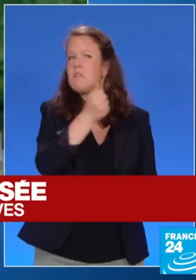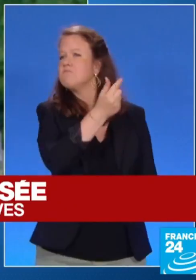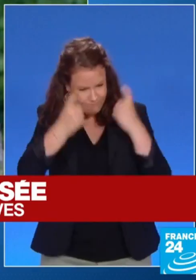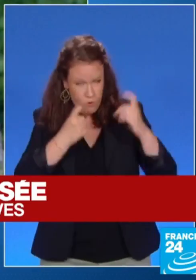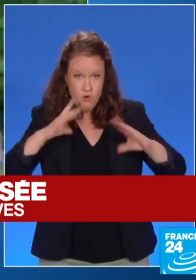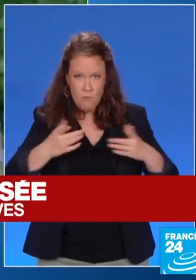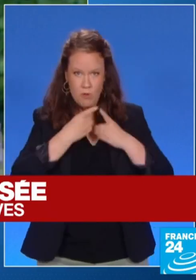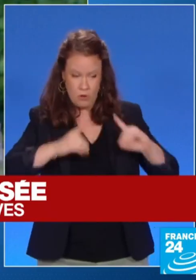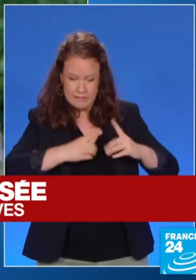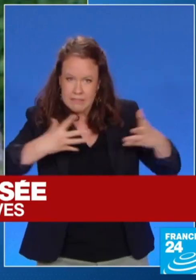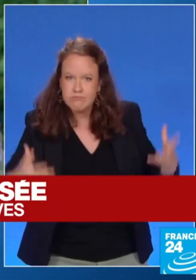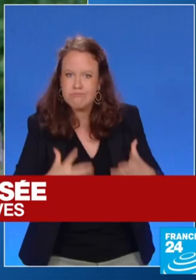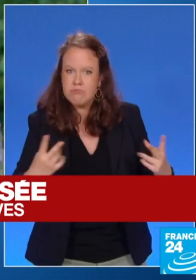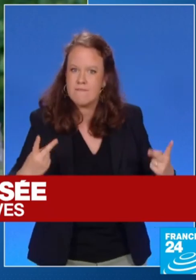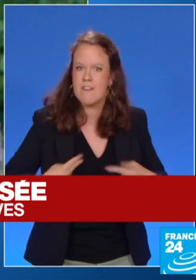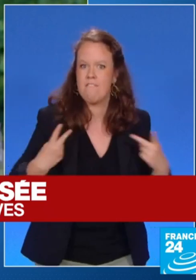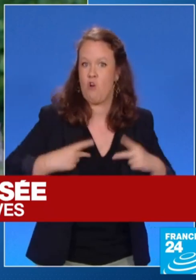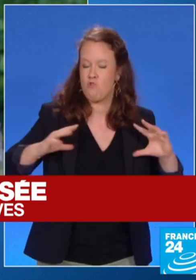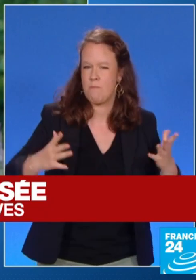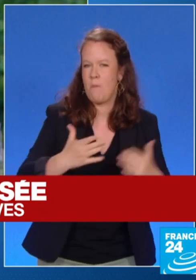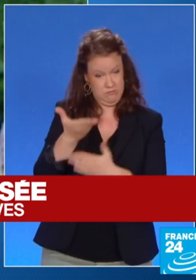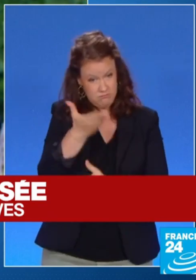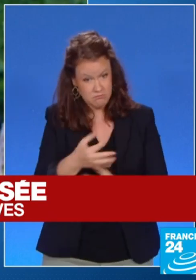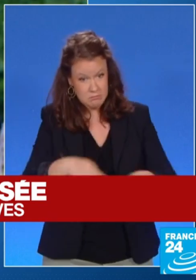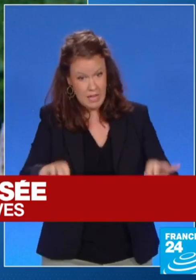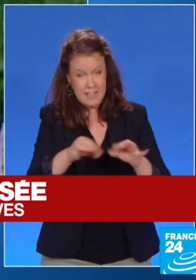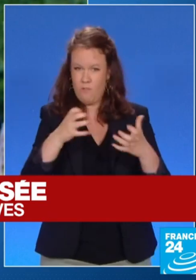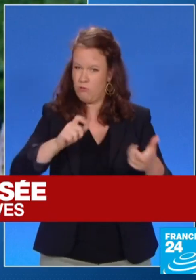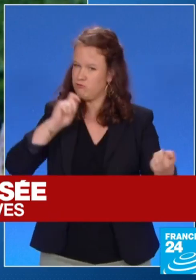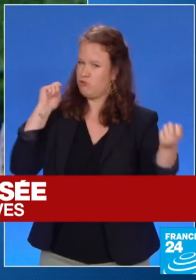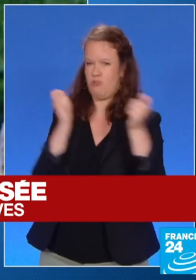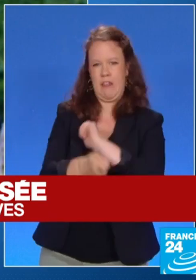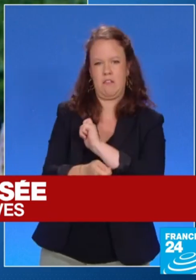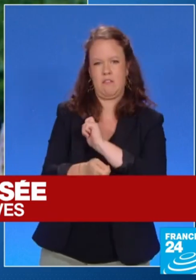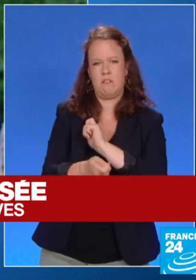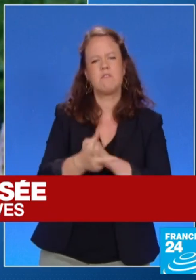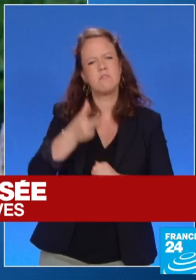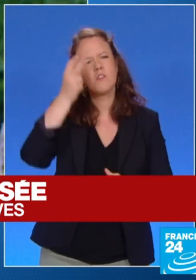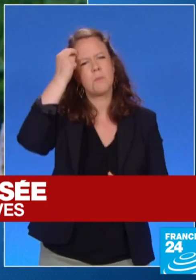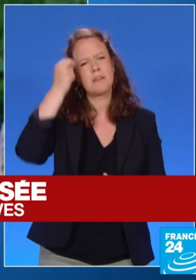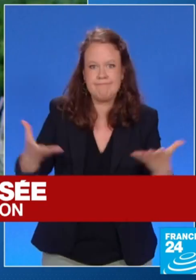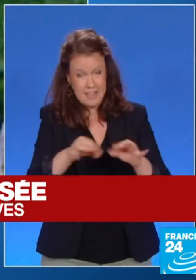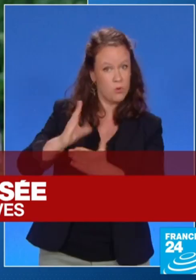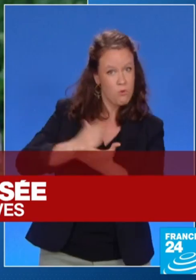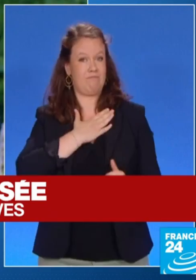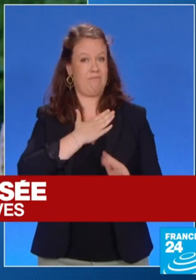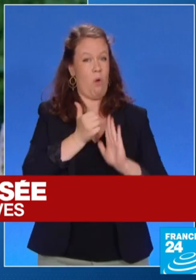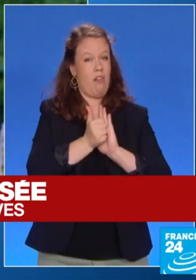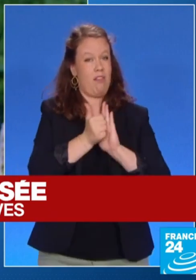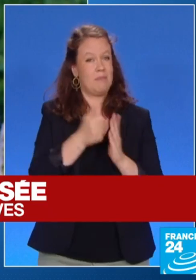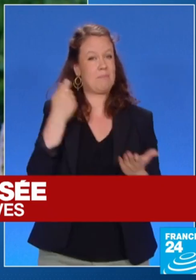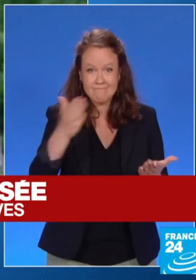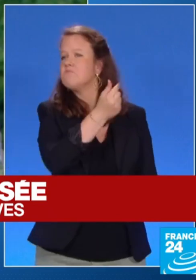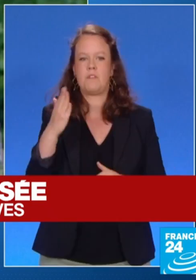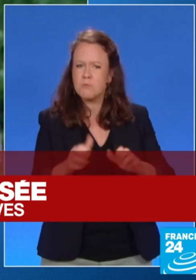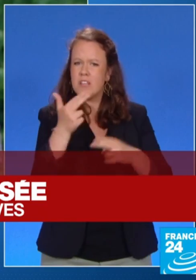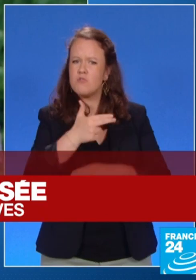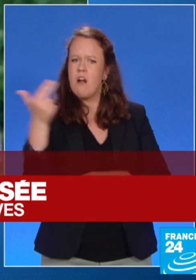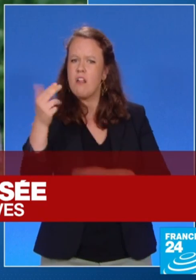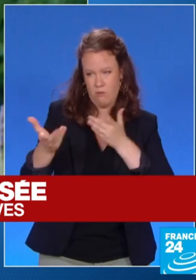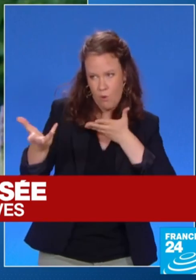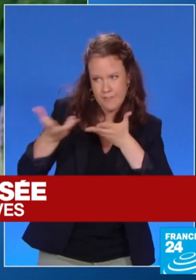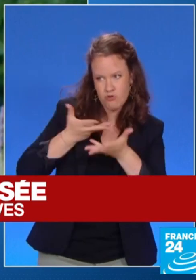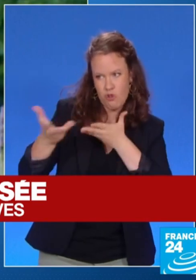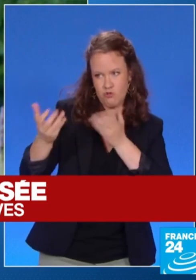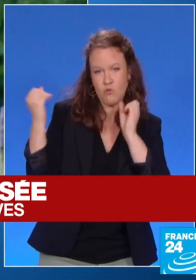Claquer des culs est essentiel pour la vie de la nation. Parce que c'est mon rôle comme garant de nos institutions, j'ai démonté hier et aujourd'hui le cul de vos